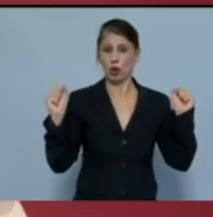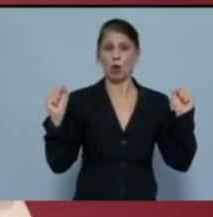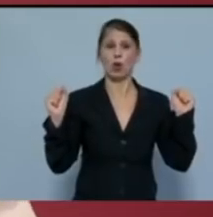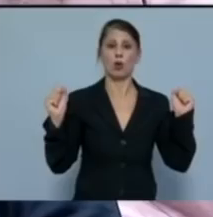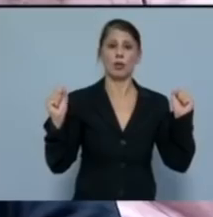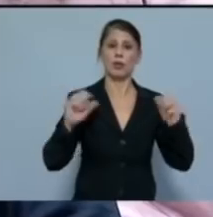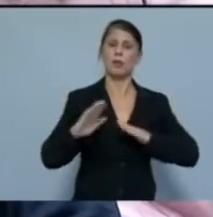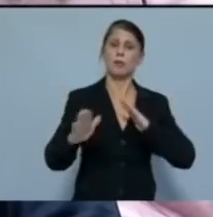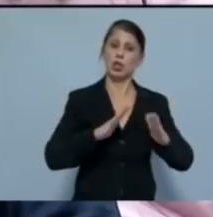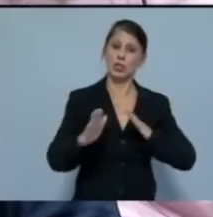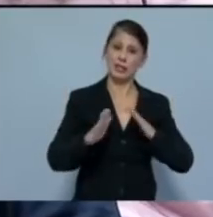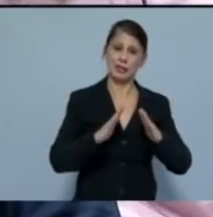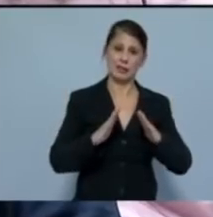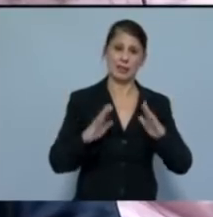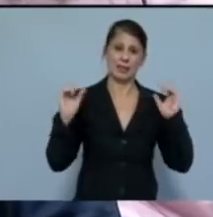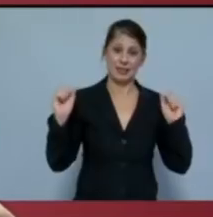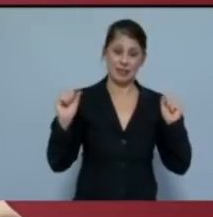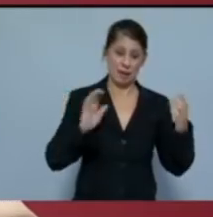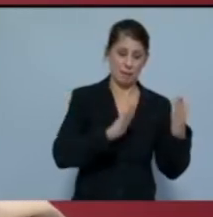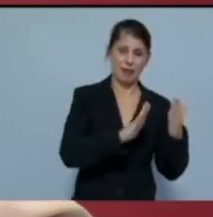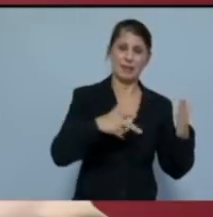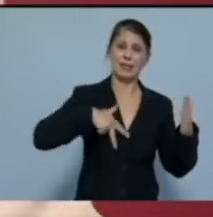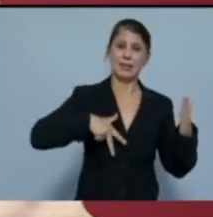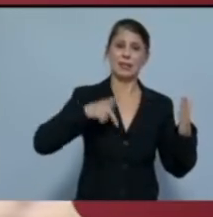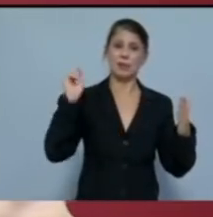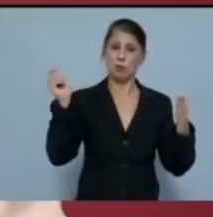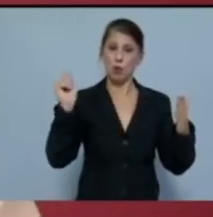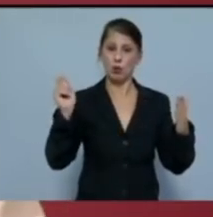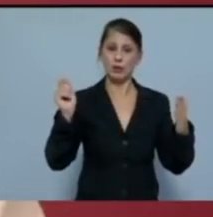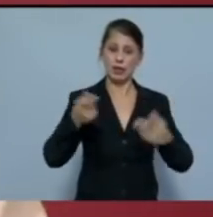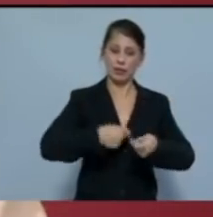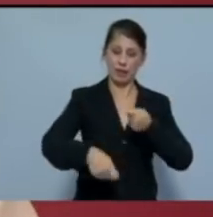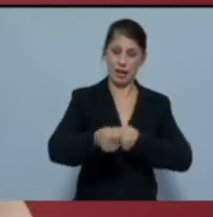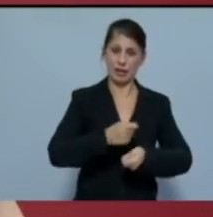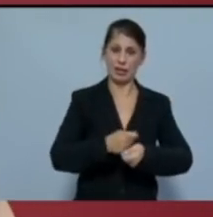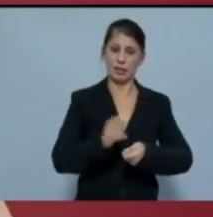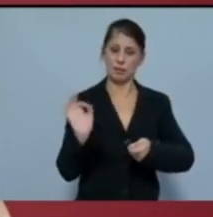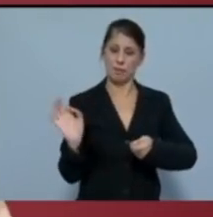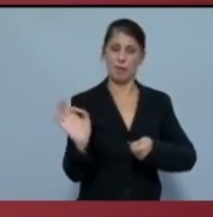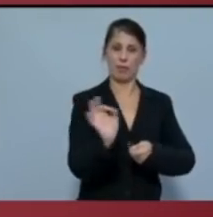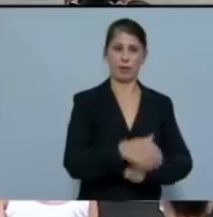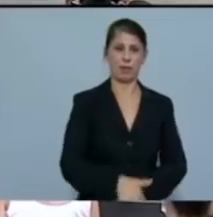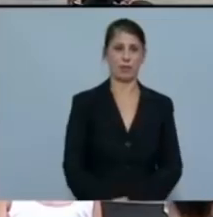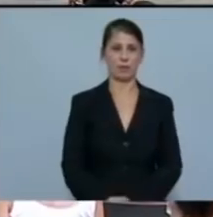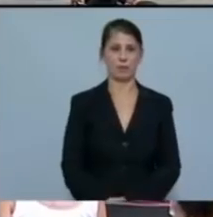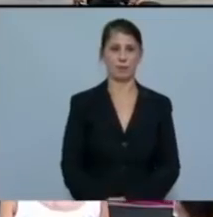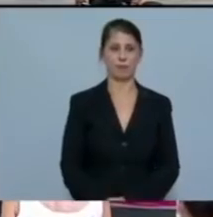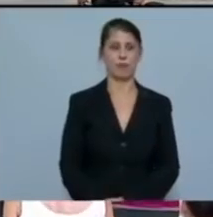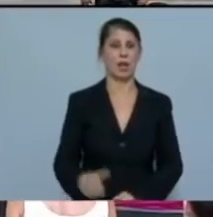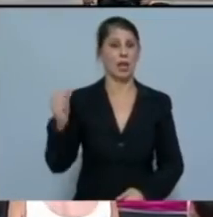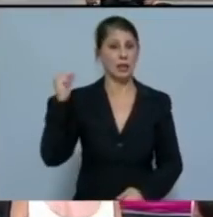προστασία της υγείας απέναντι στην κρατική πολιτική διαχείρισης της πανδημίας. Τη δύναμη των